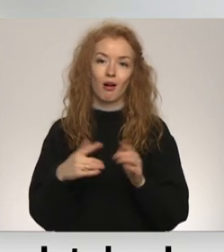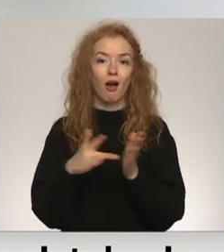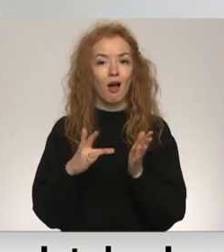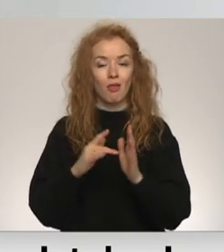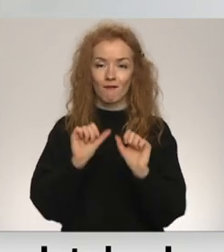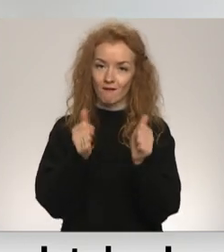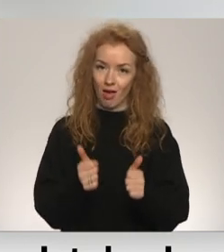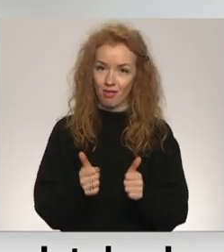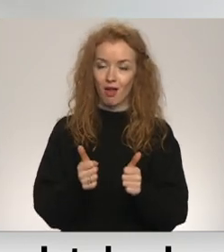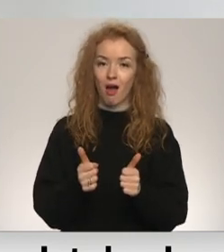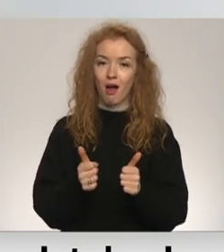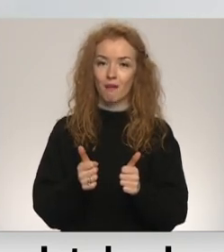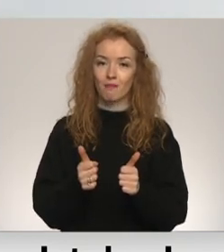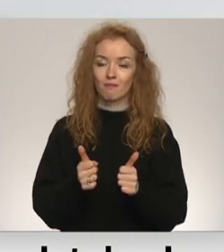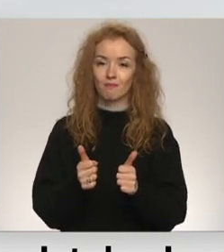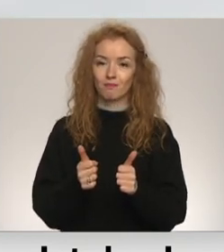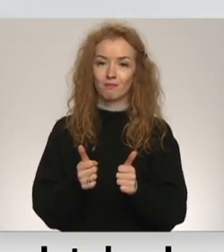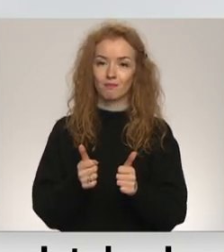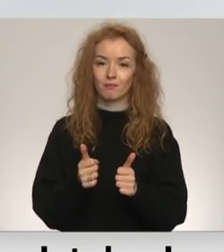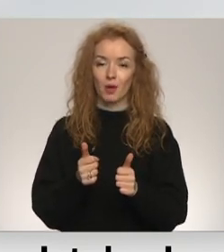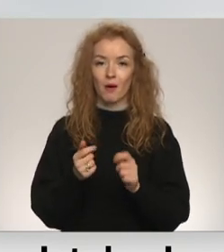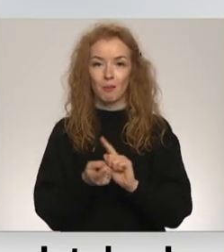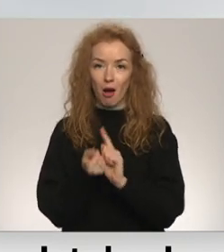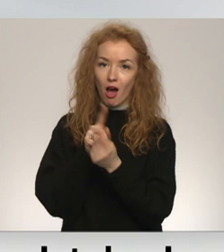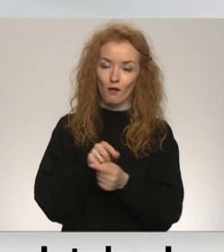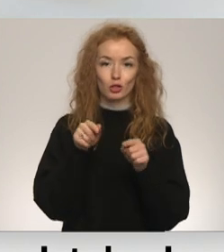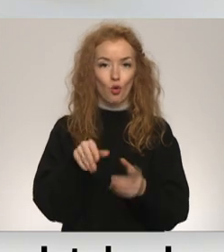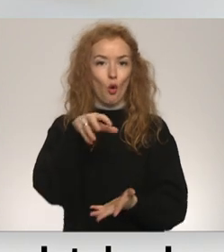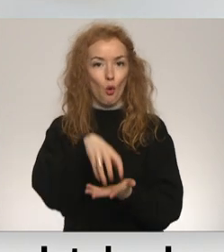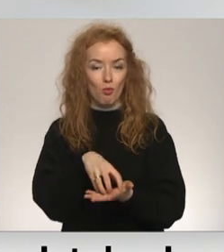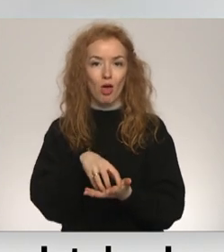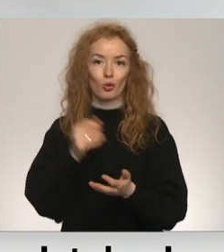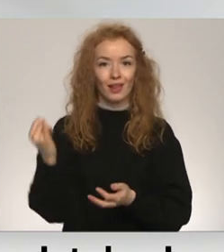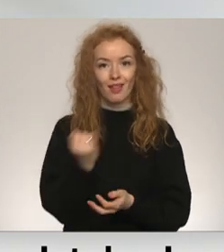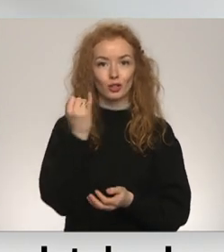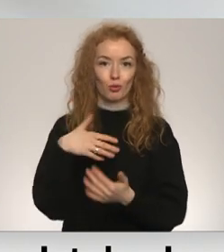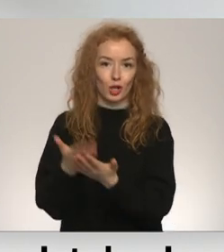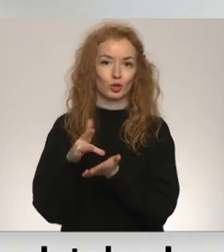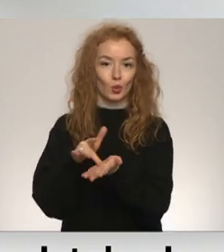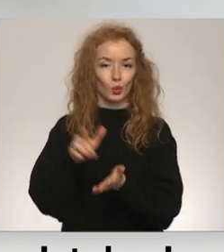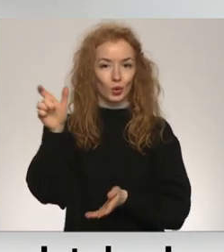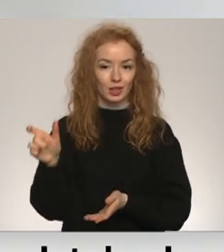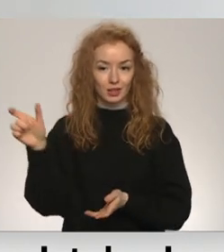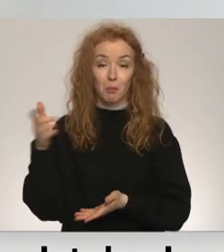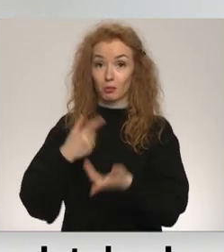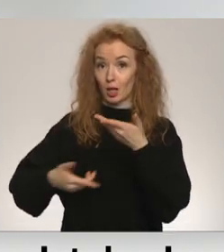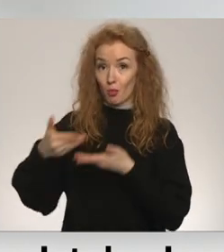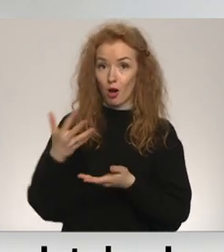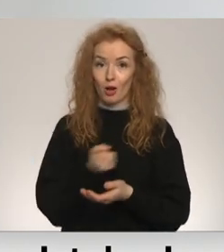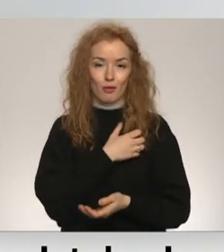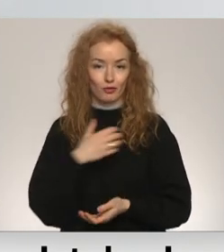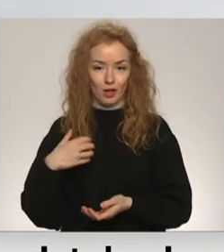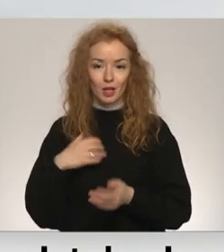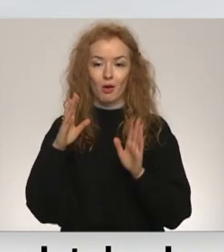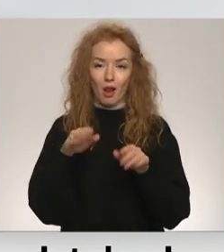veidā padarīt šo objektu atraktīvu turismam. Tad varbūt, mēs ar pašvaldību, lai